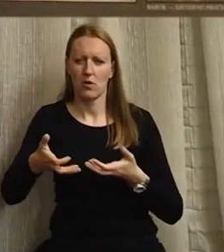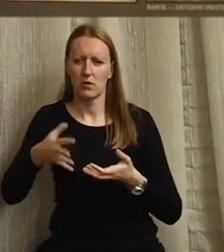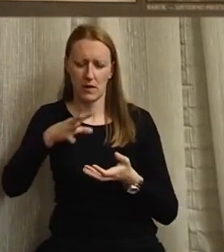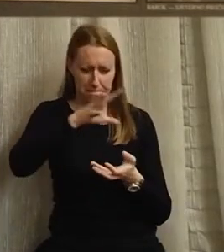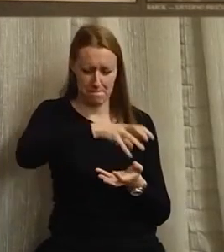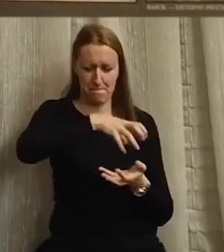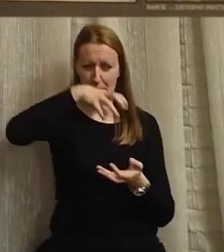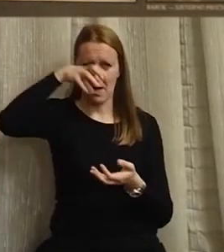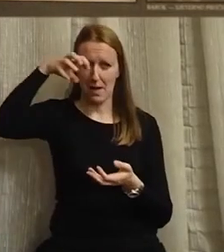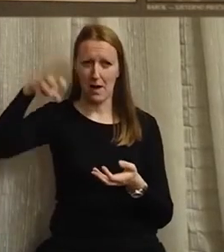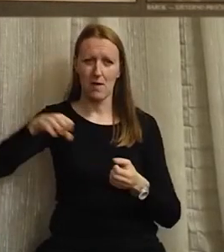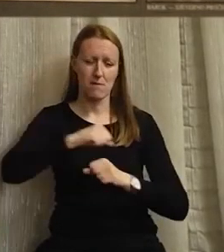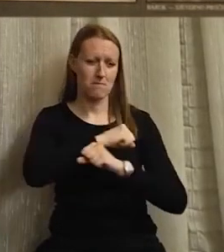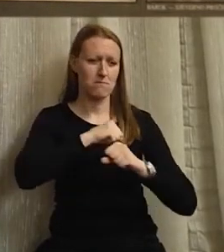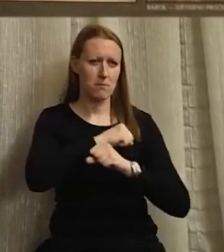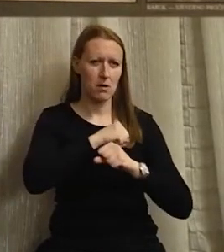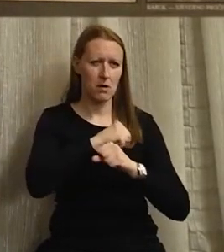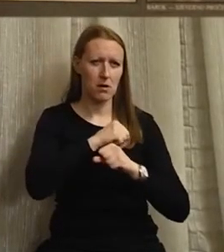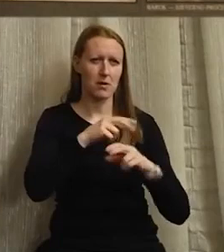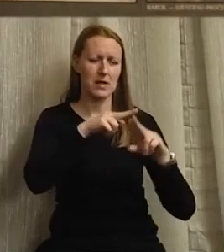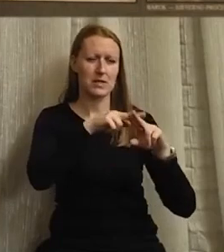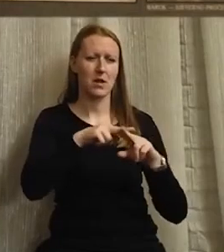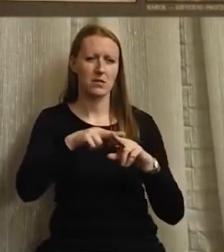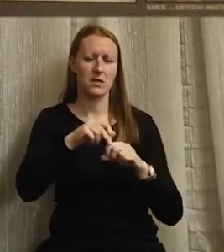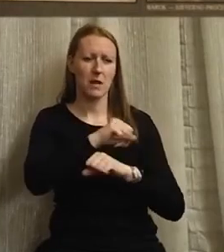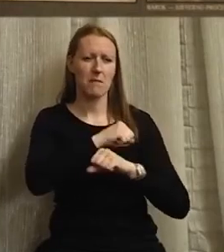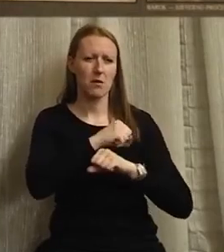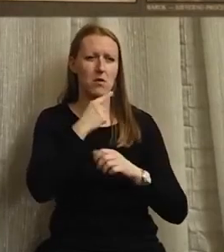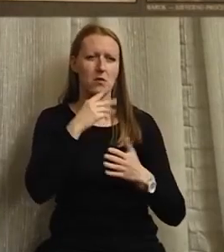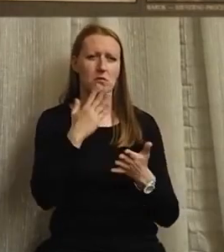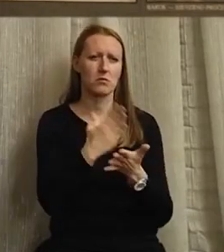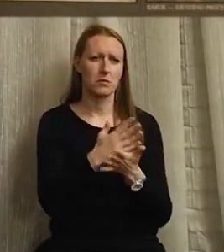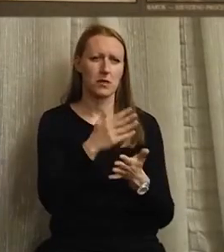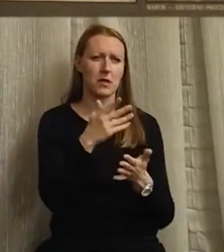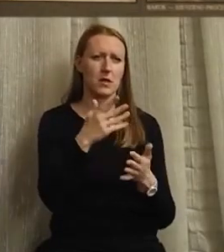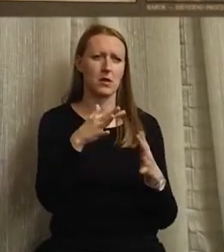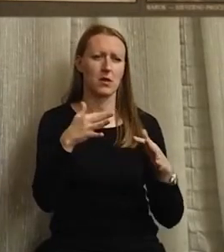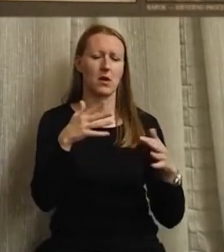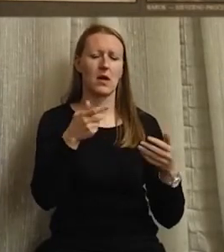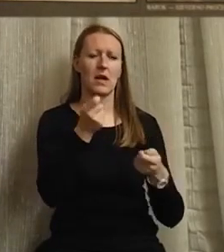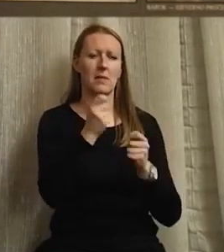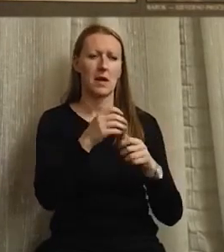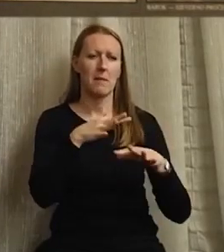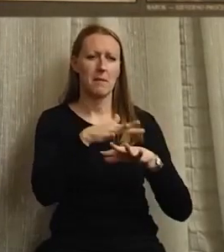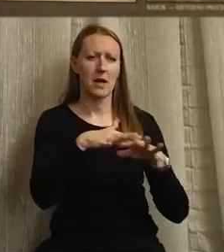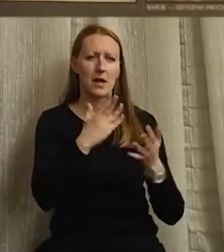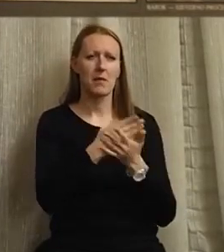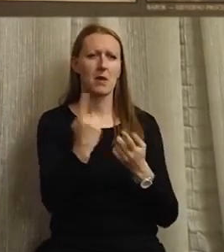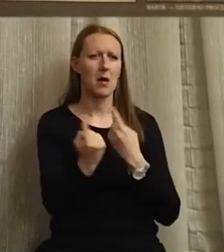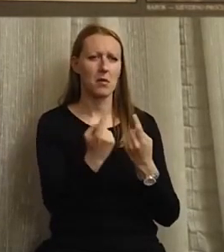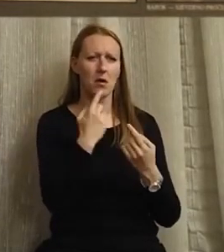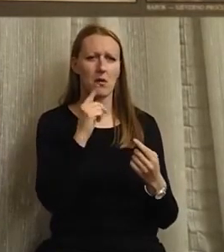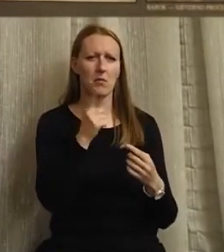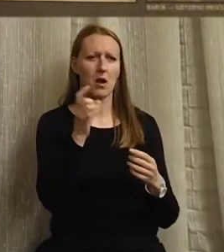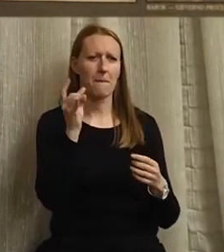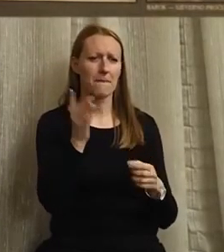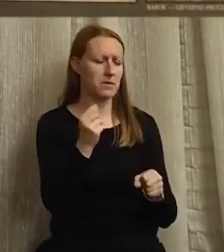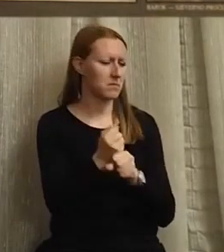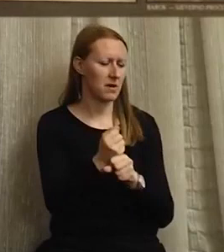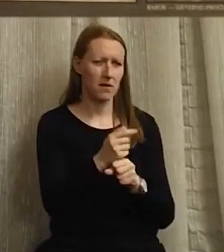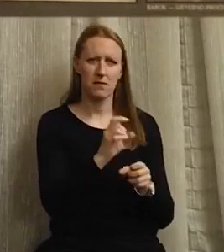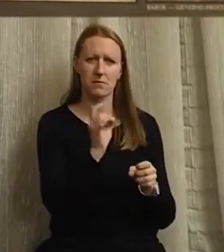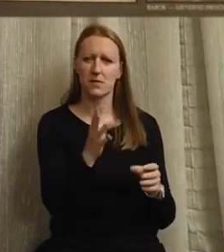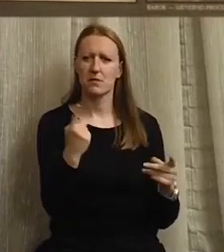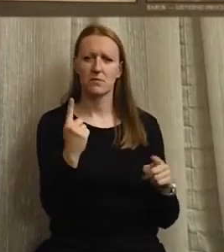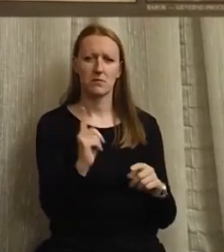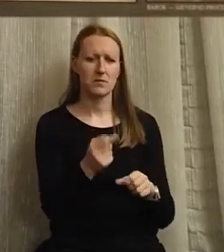paukom bombe, odnosno zaostale mine koje su se zaplavili ribarima u mreži. Nije bila propaganda i se je moralo brzo reagirati.